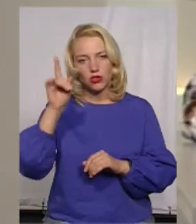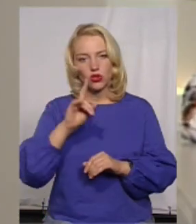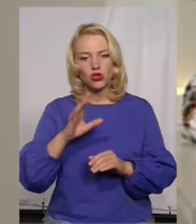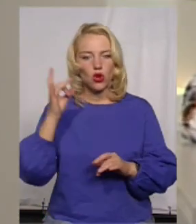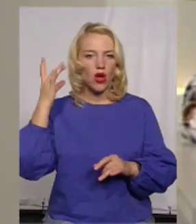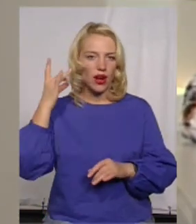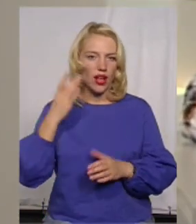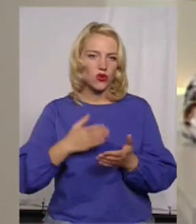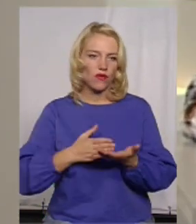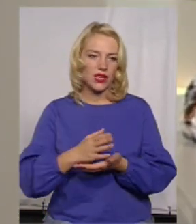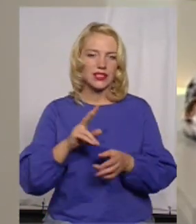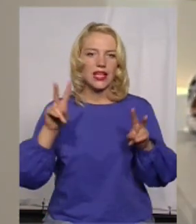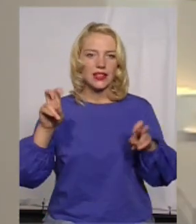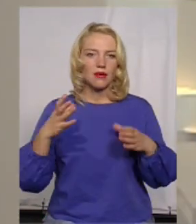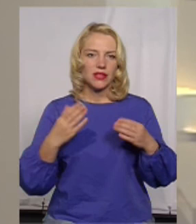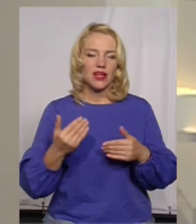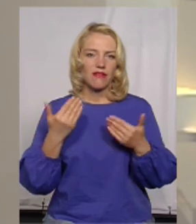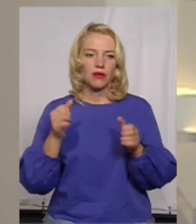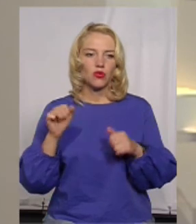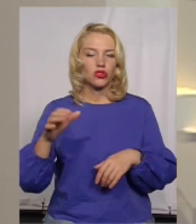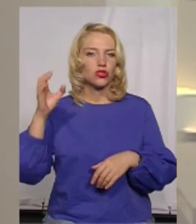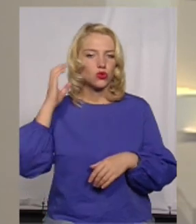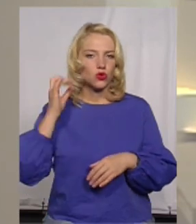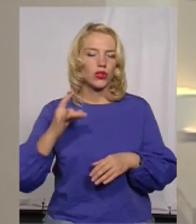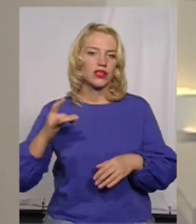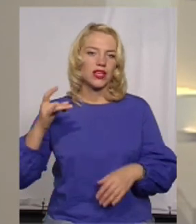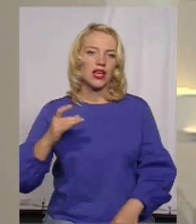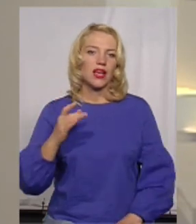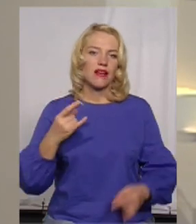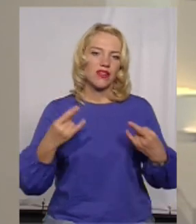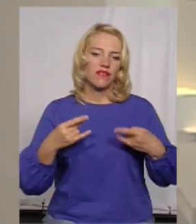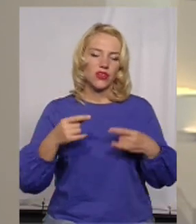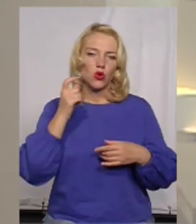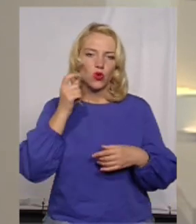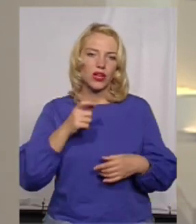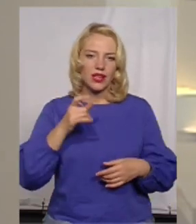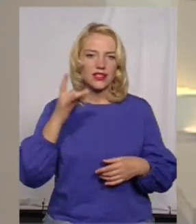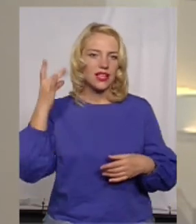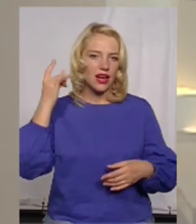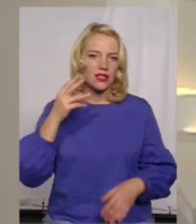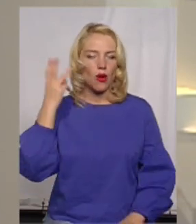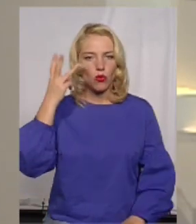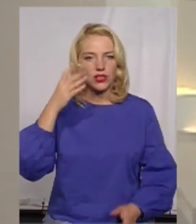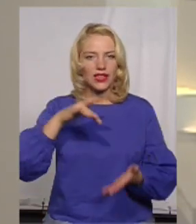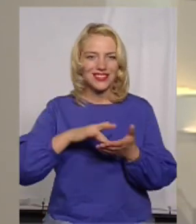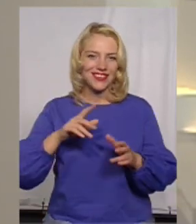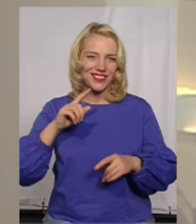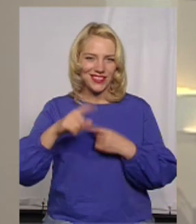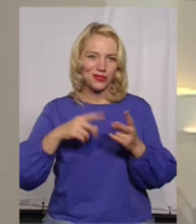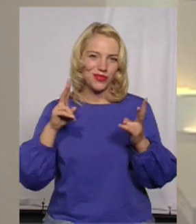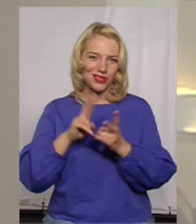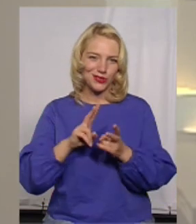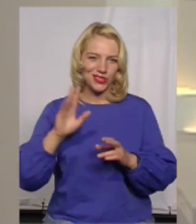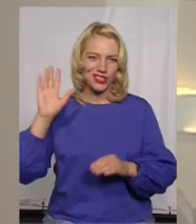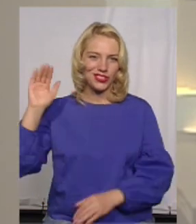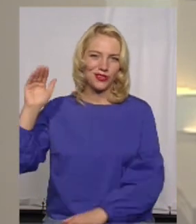що радіоверсію теми дня ви можете слухати в ефірі Українського радіоподілляцентру. До зустрічі